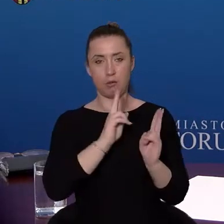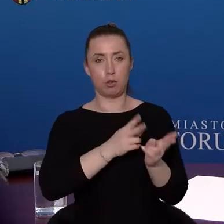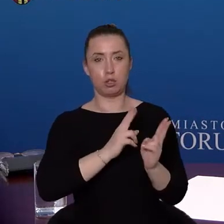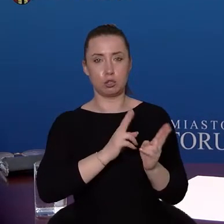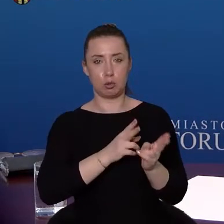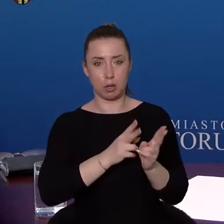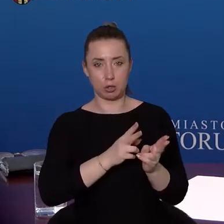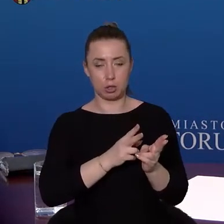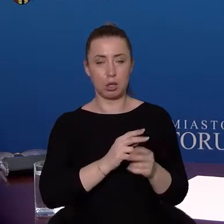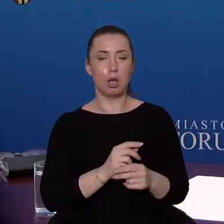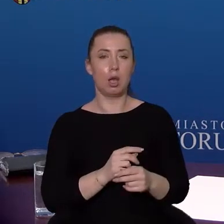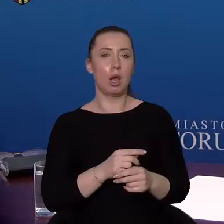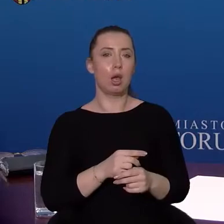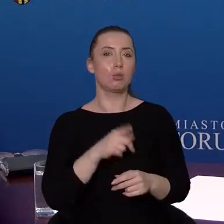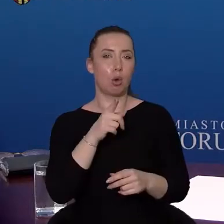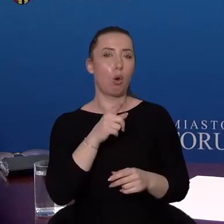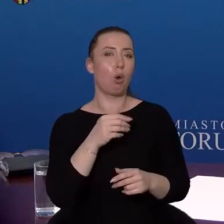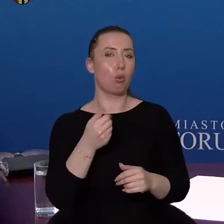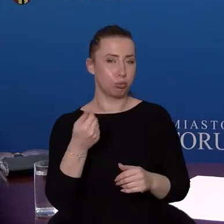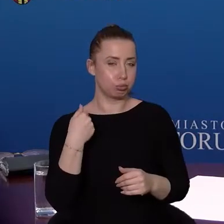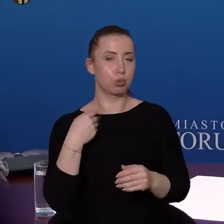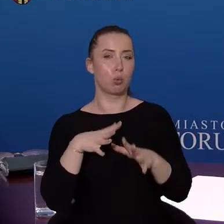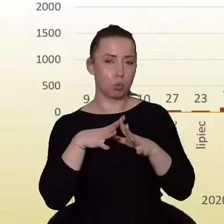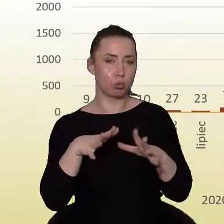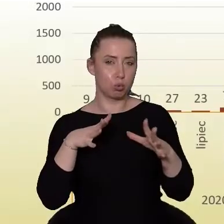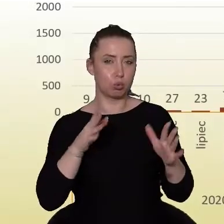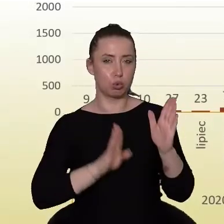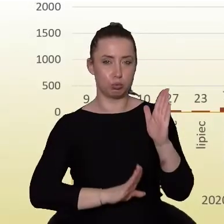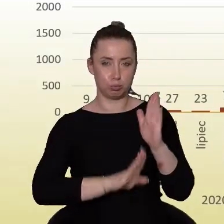jeden z największych szczytów zakażeń,